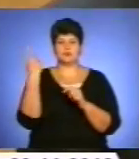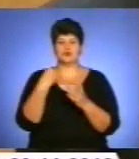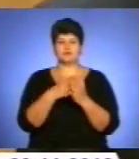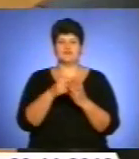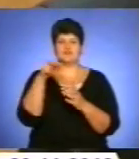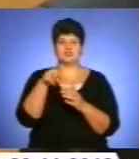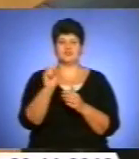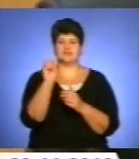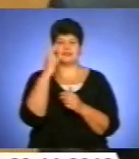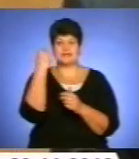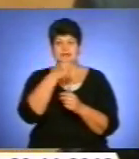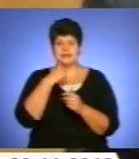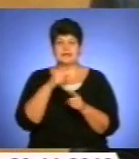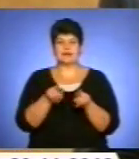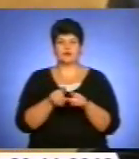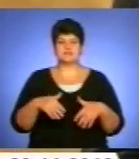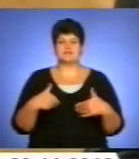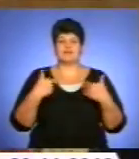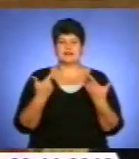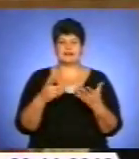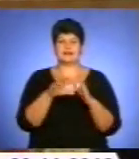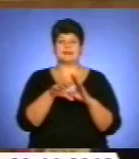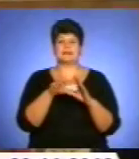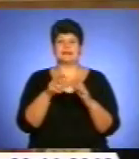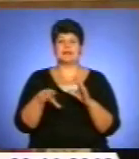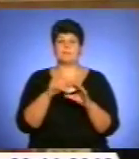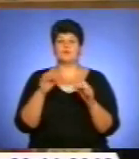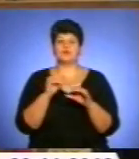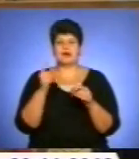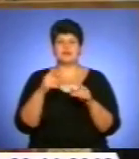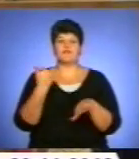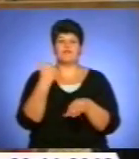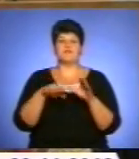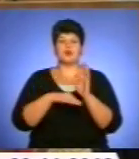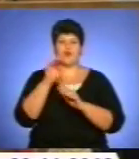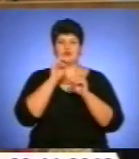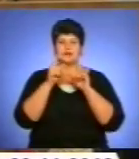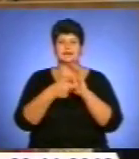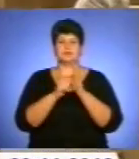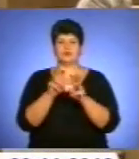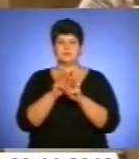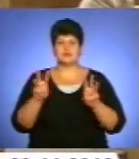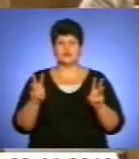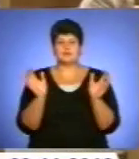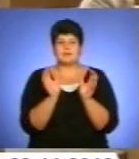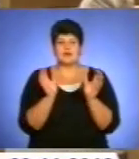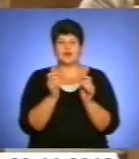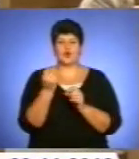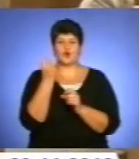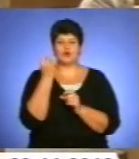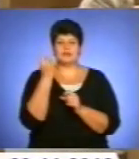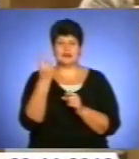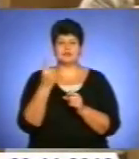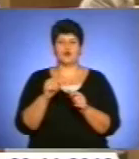рік, про звернення депутатів обласної ради до президента України Верховної Ради Кабінету міністрів щодо збереження 11-ї окремої